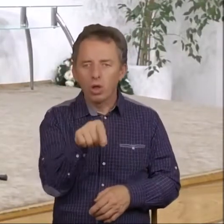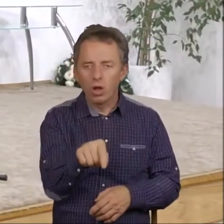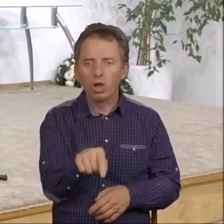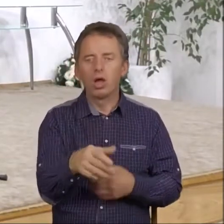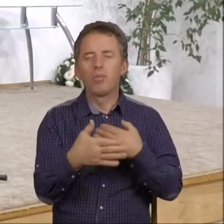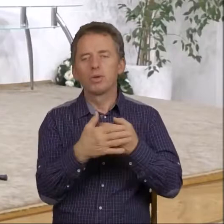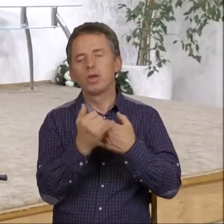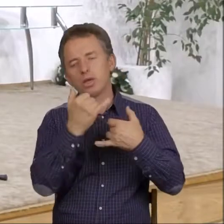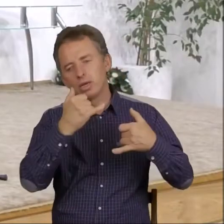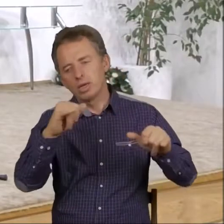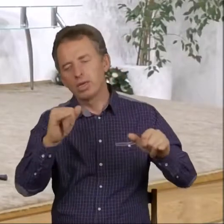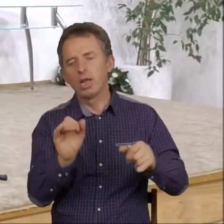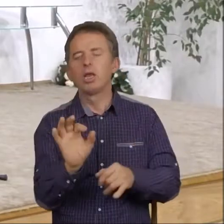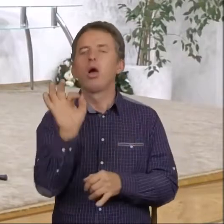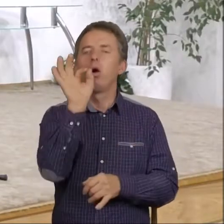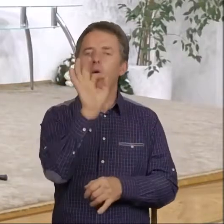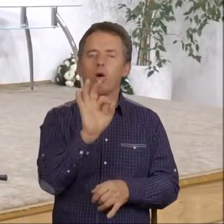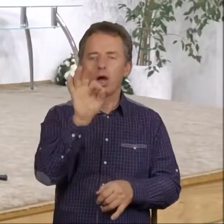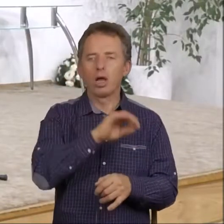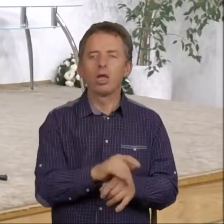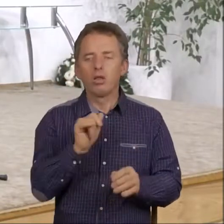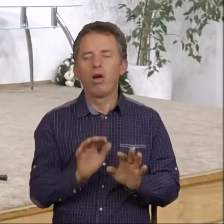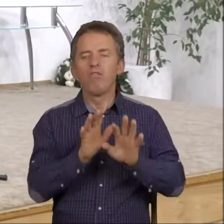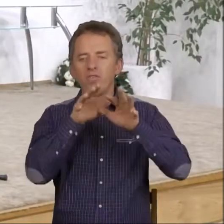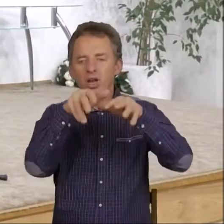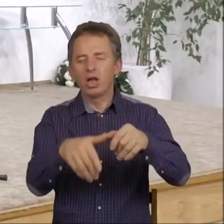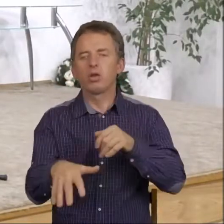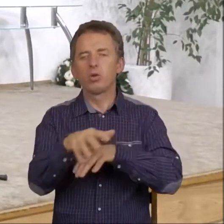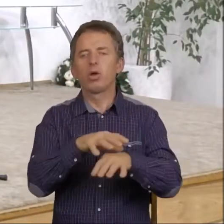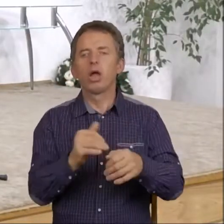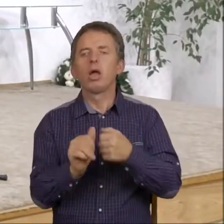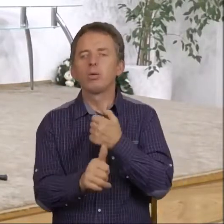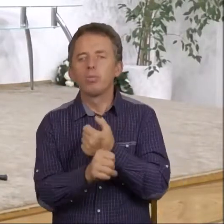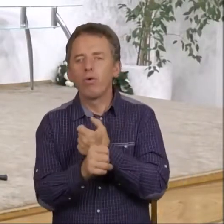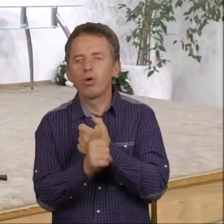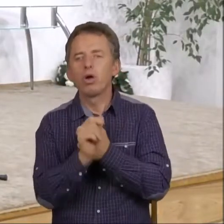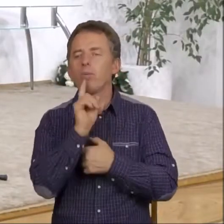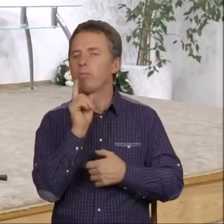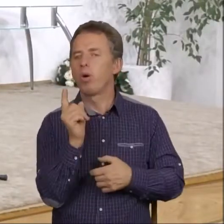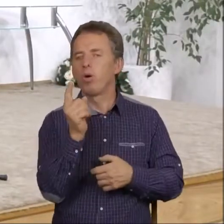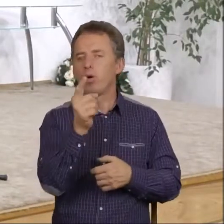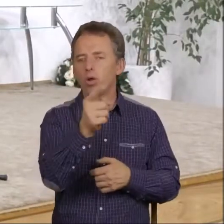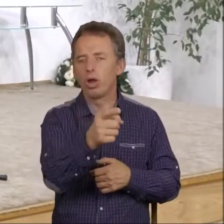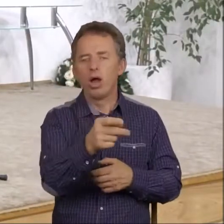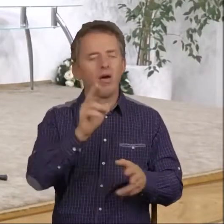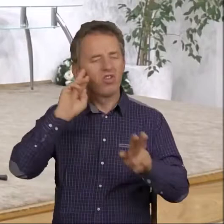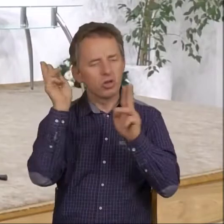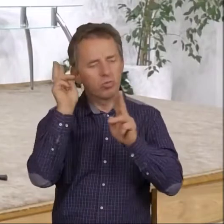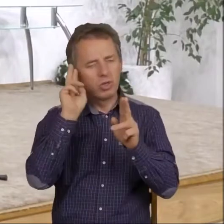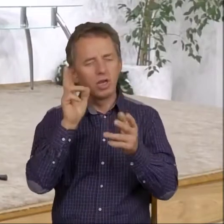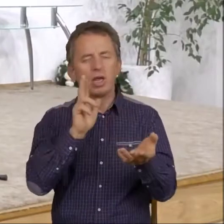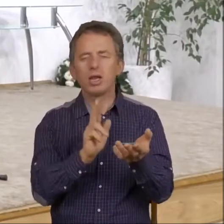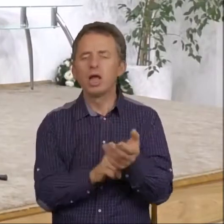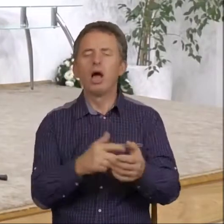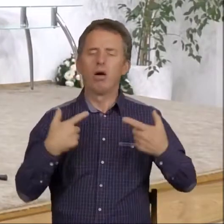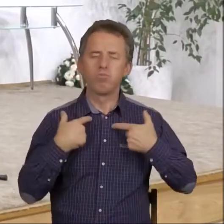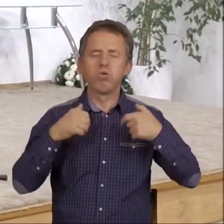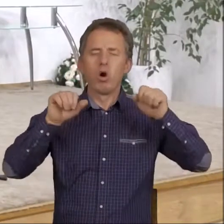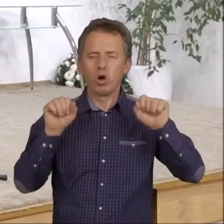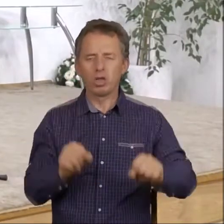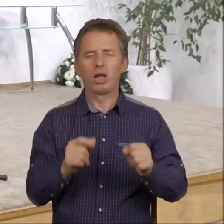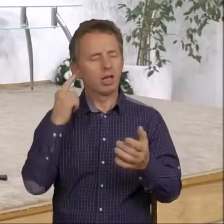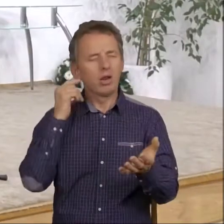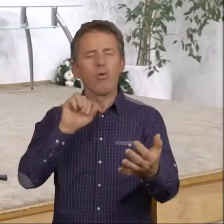przy innej okazji, ale to wylanie Ducha Świętego spowoduje, że to poselstwo wybrzmi naprawdę potężnym